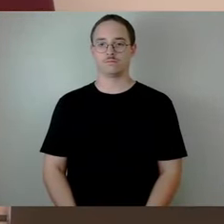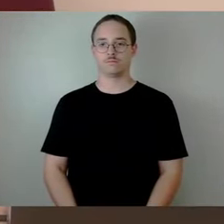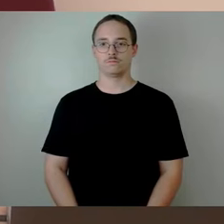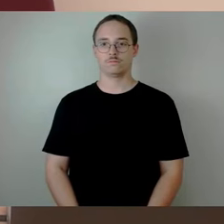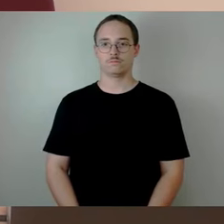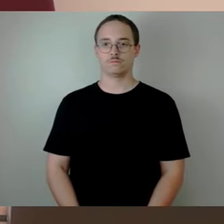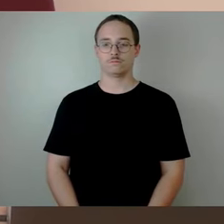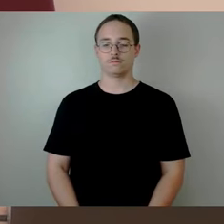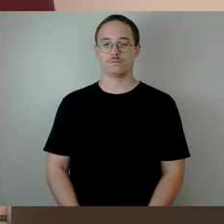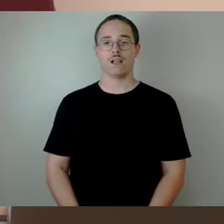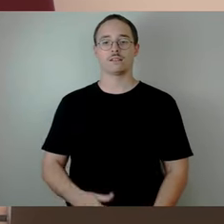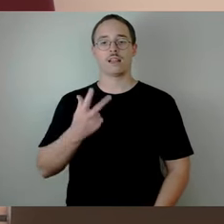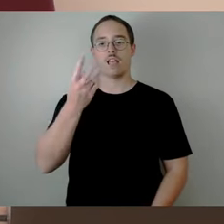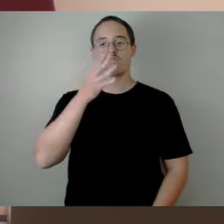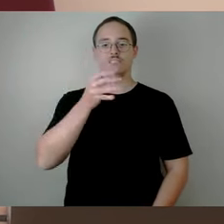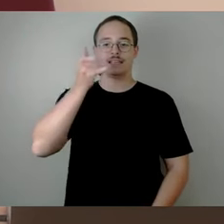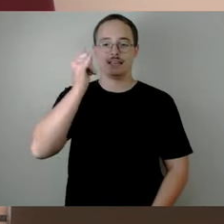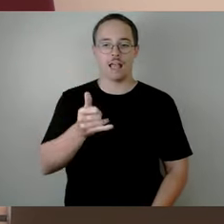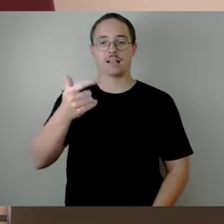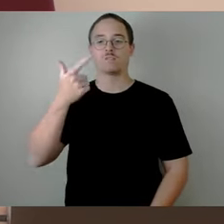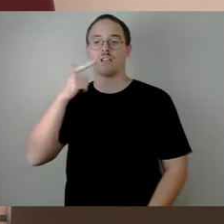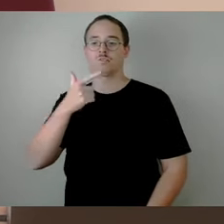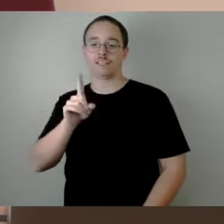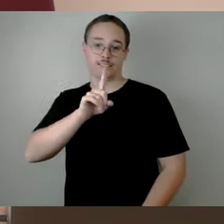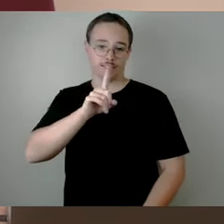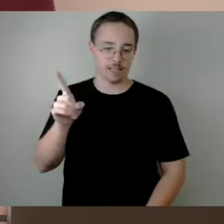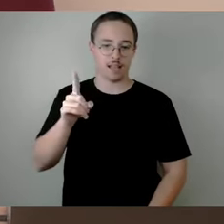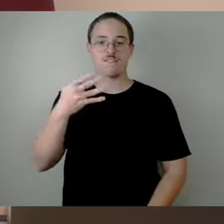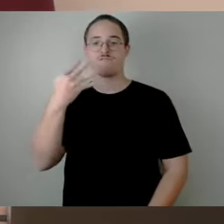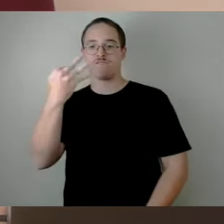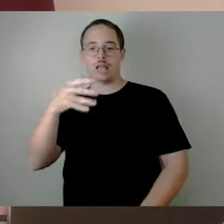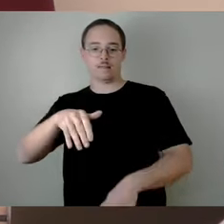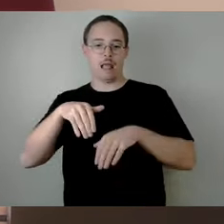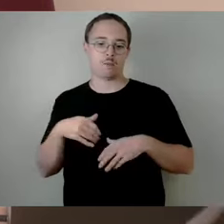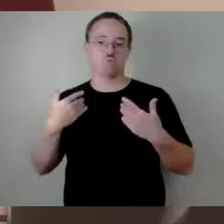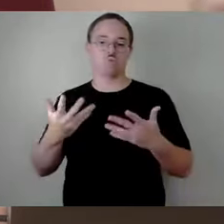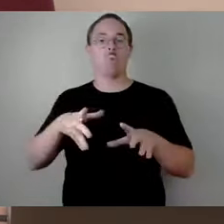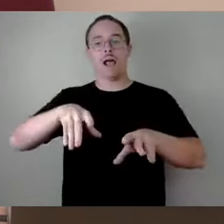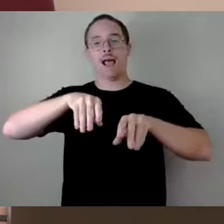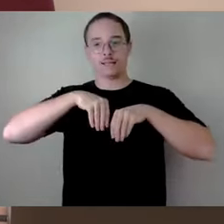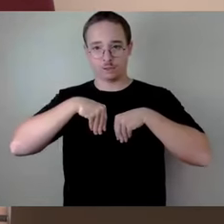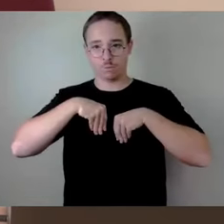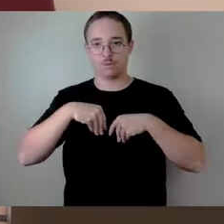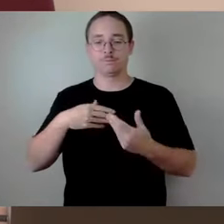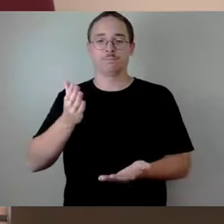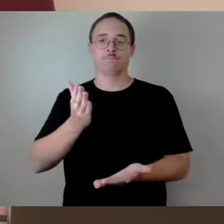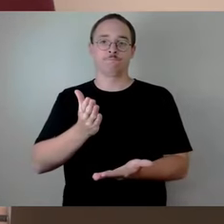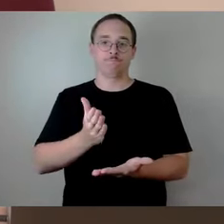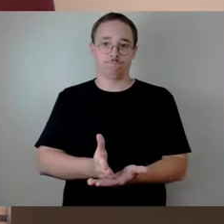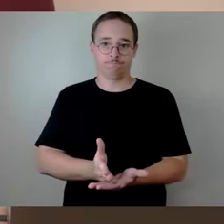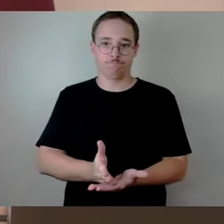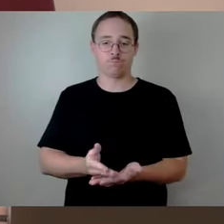43. Ja, stimmt. 22. Nein, stimmen 4. Enthaltungen. Damit wäre das angenommen und so